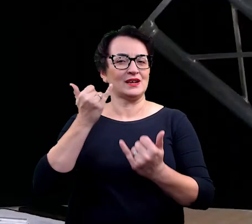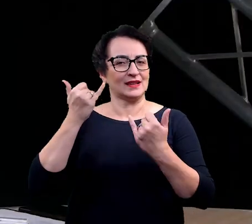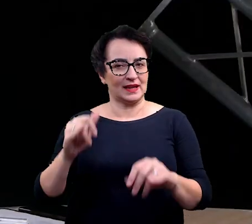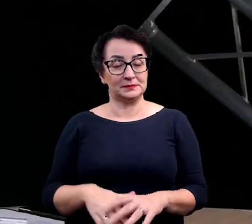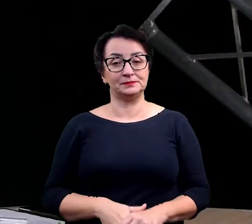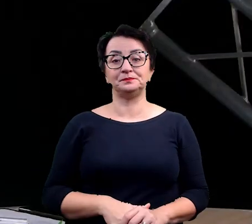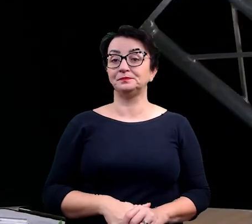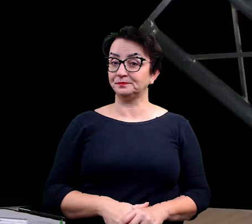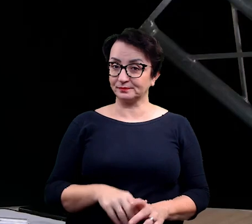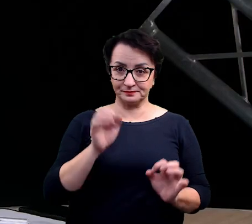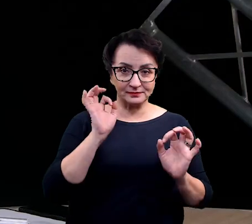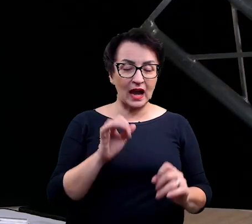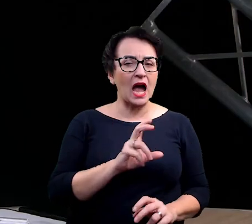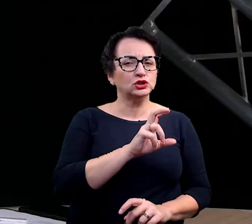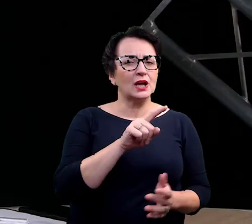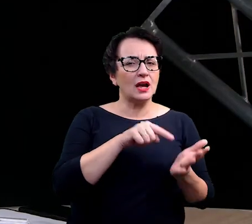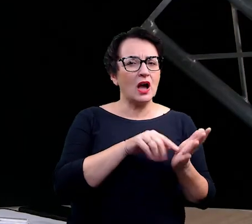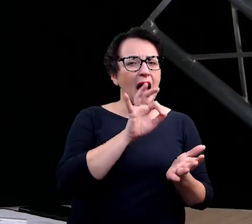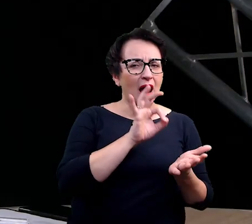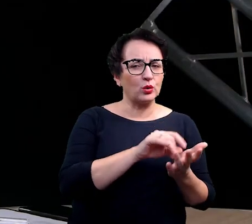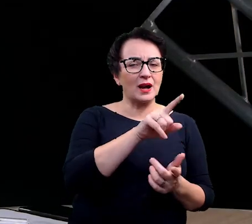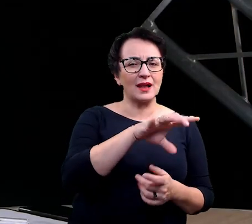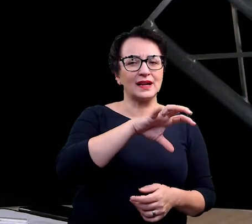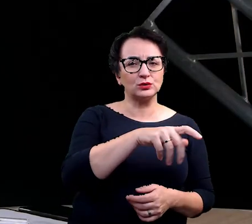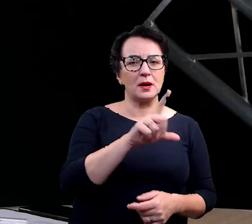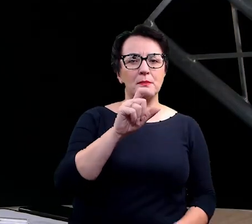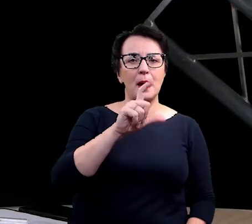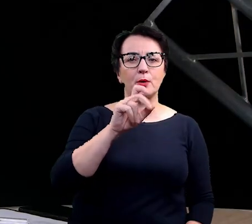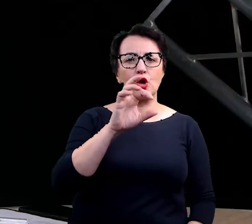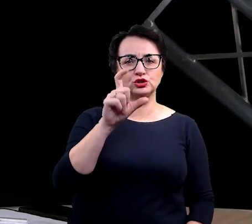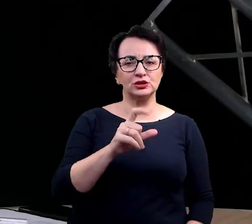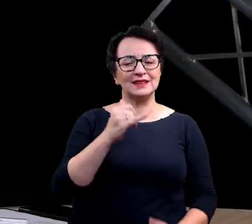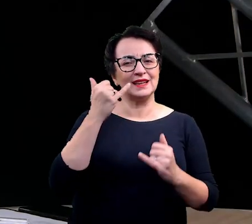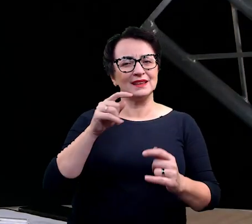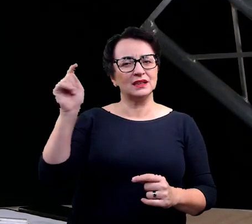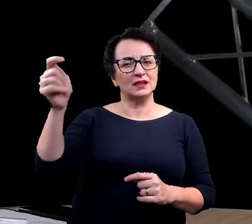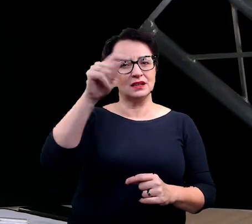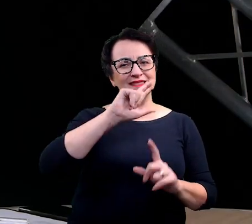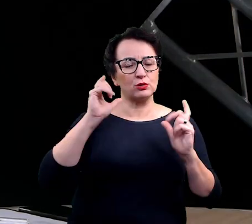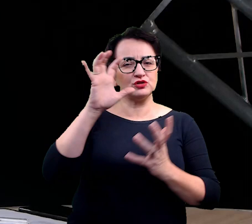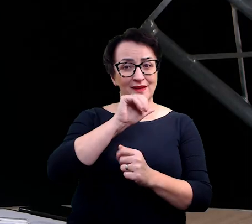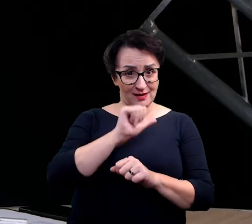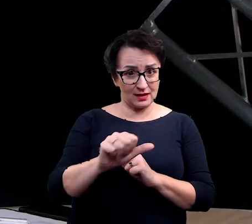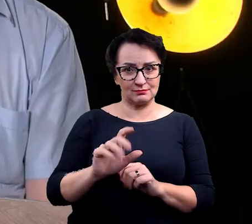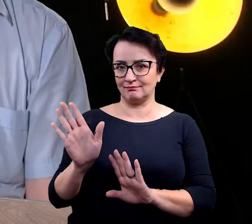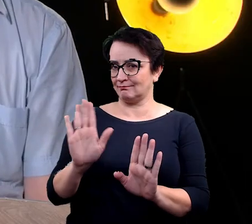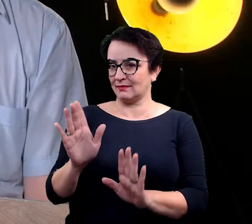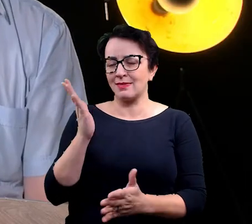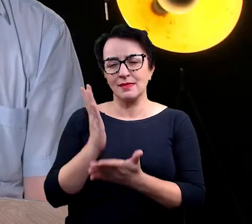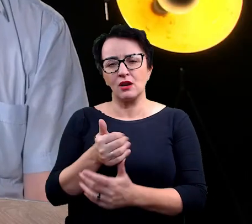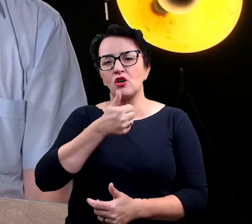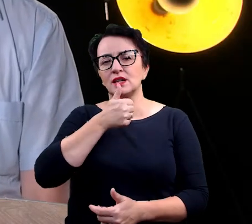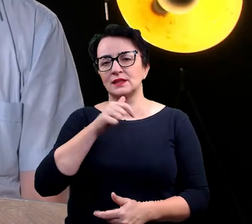akurat gatunek paproci występuje jeszcze gdzieś na świecie? Nie, on występuje. Występuje tylko na Islandii, tak.